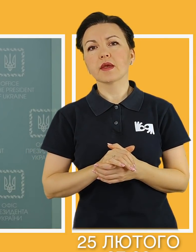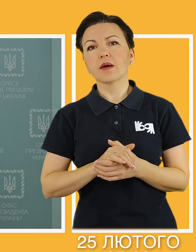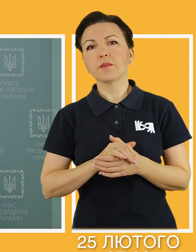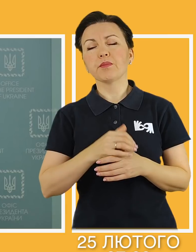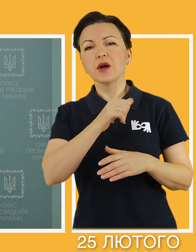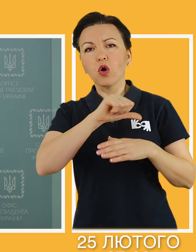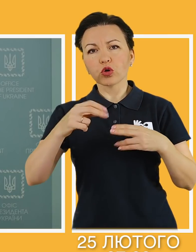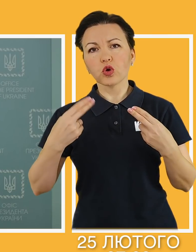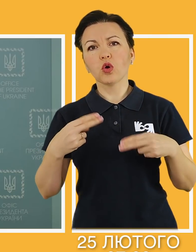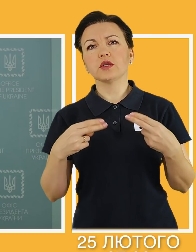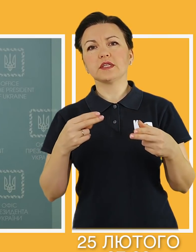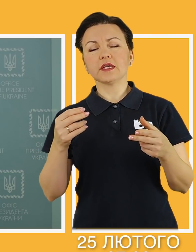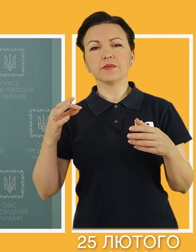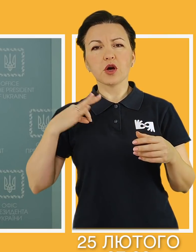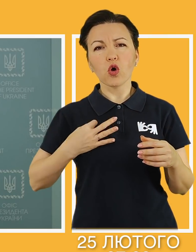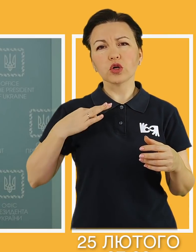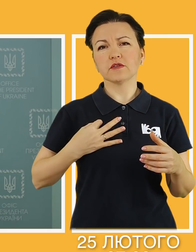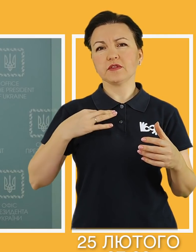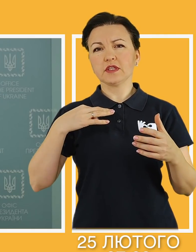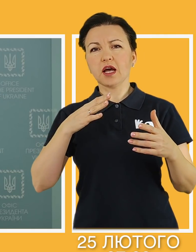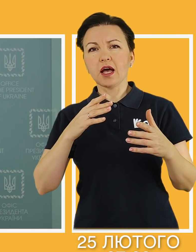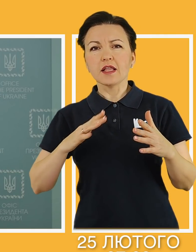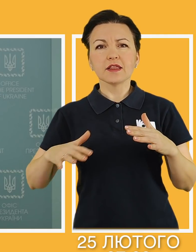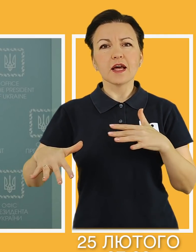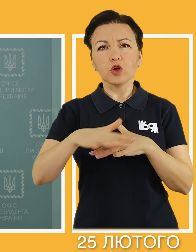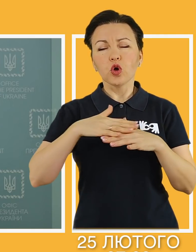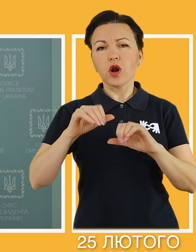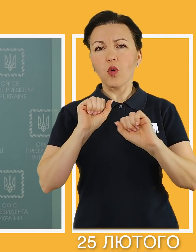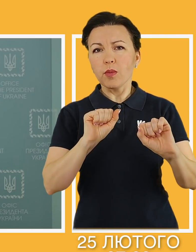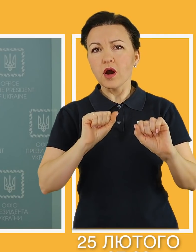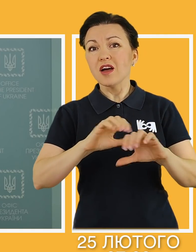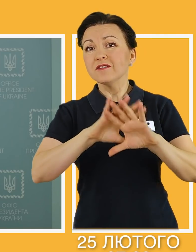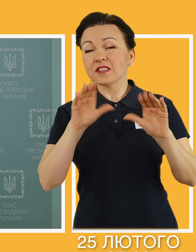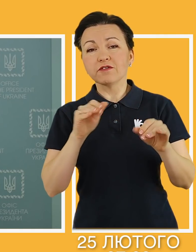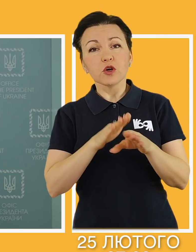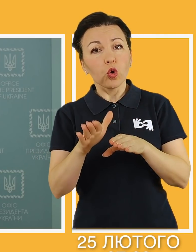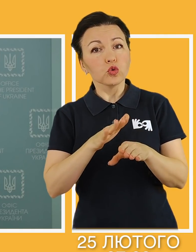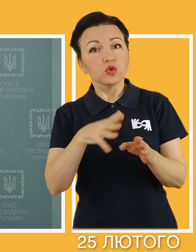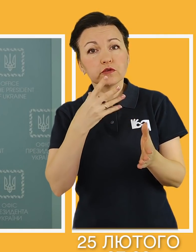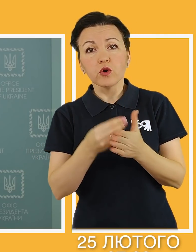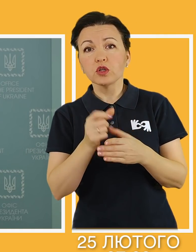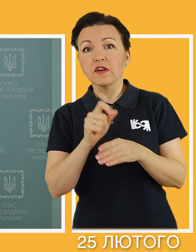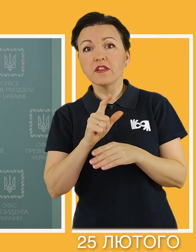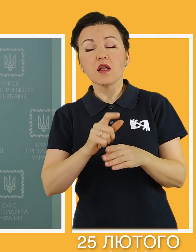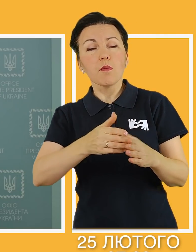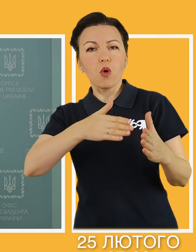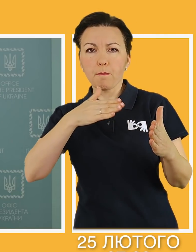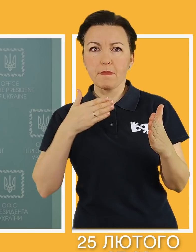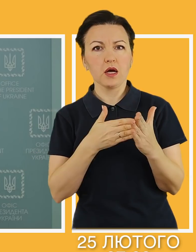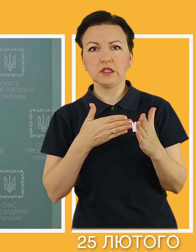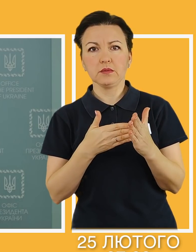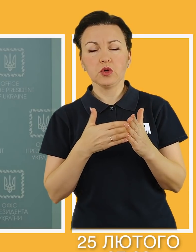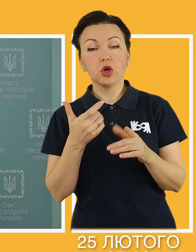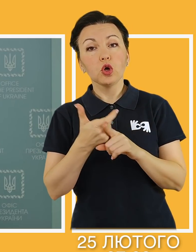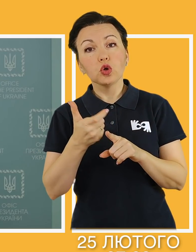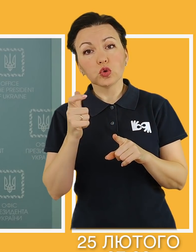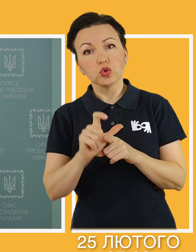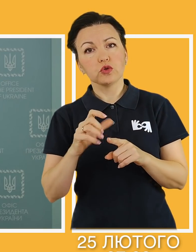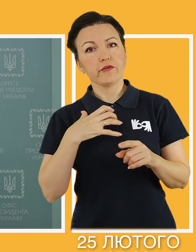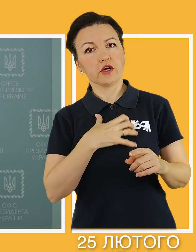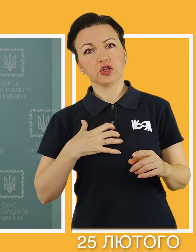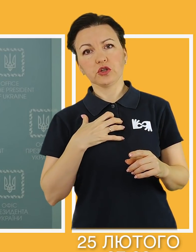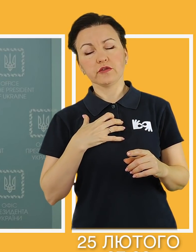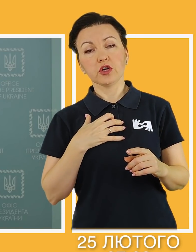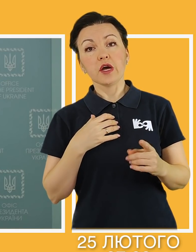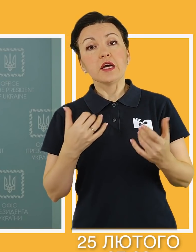Національна гвардія, поліція, розвідка, сили територіальної оборони – усі виконують свої завдання по максимуму. Дуже важливо,